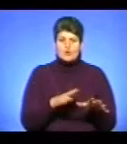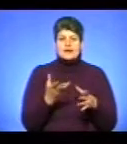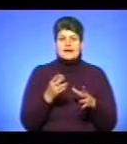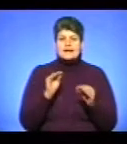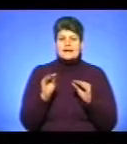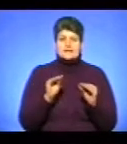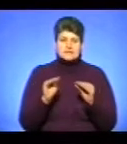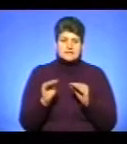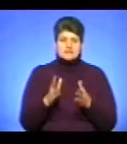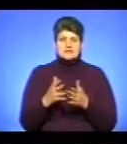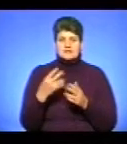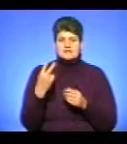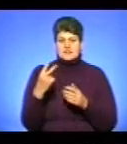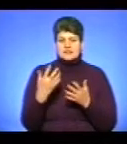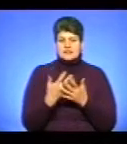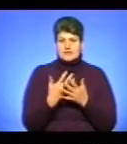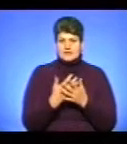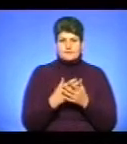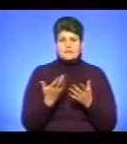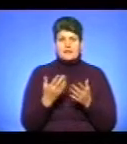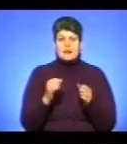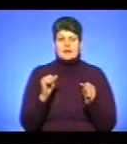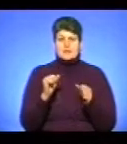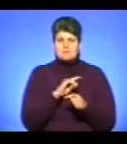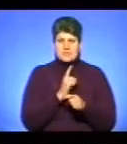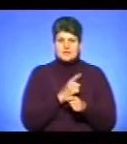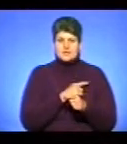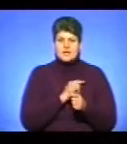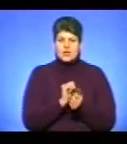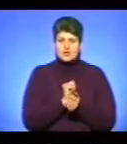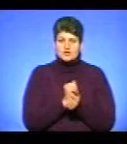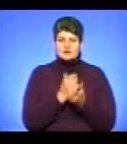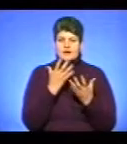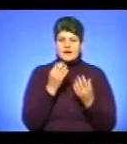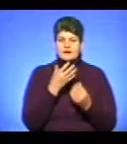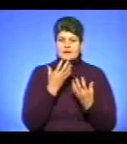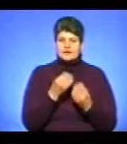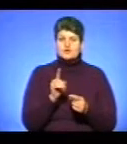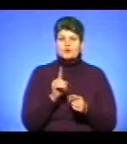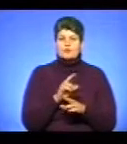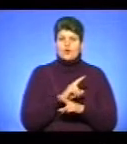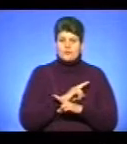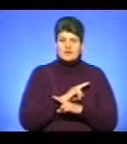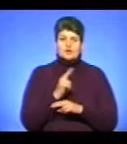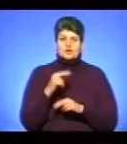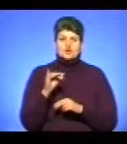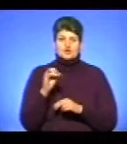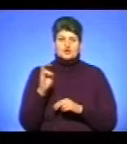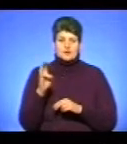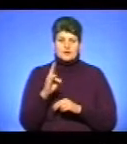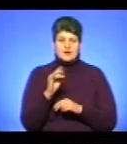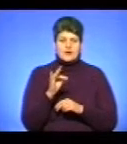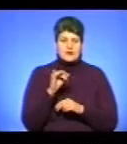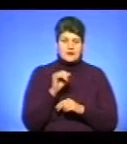дубляжу близько 20 кінострічок, зокрема «Міцний горішок», «Гарний день», аби померте Джон Картер між двох світів у